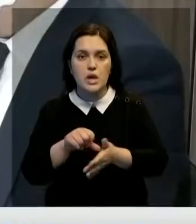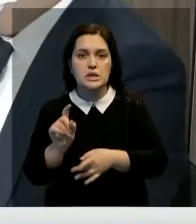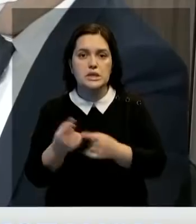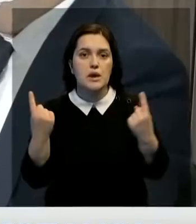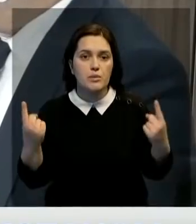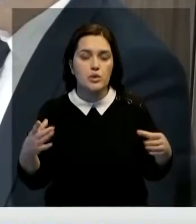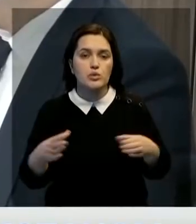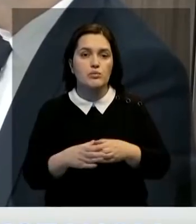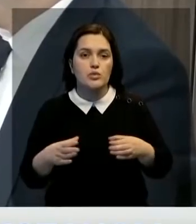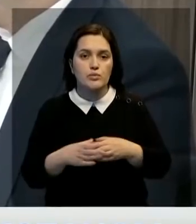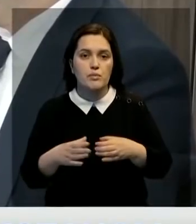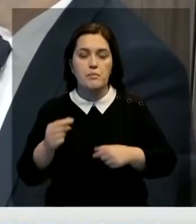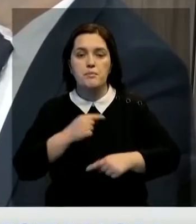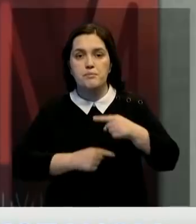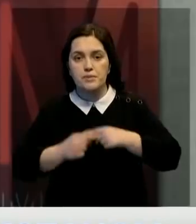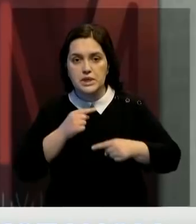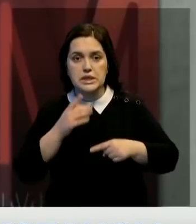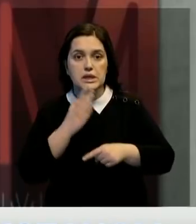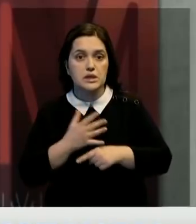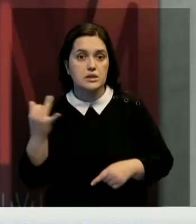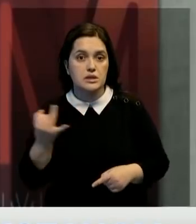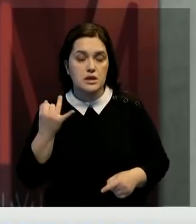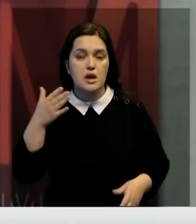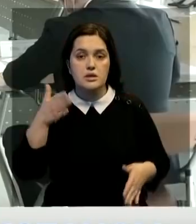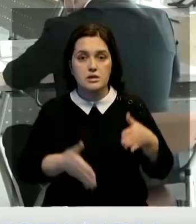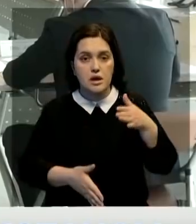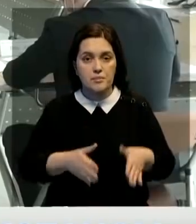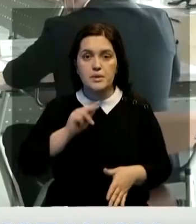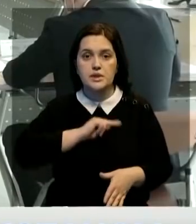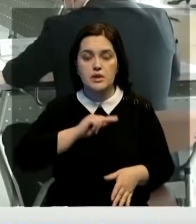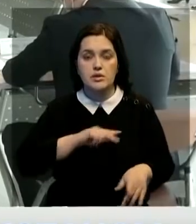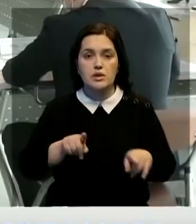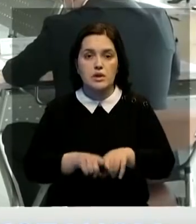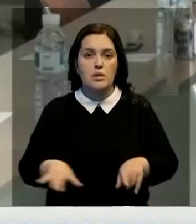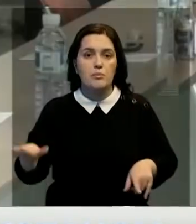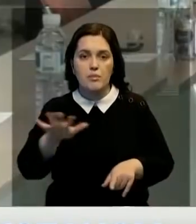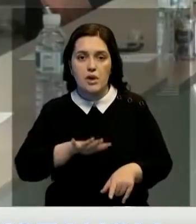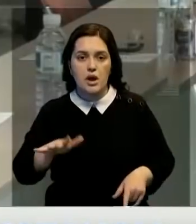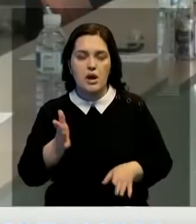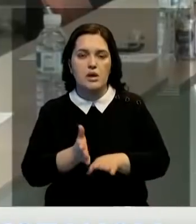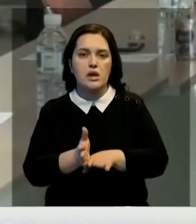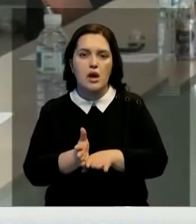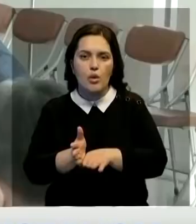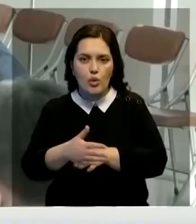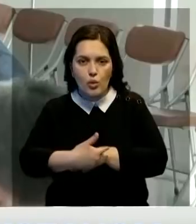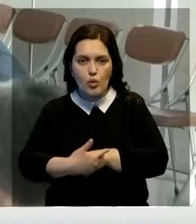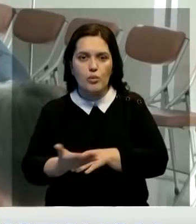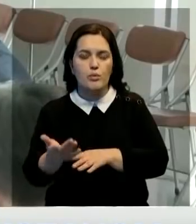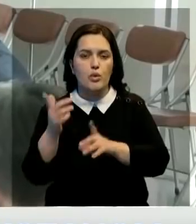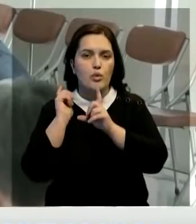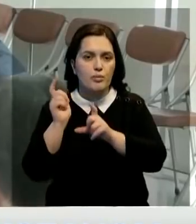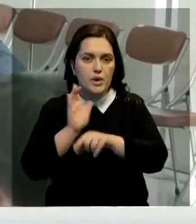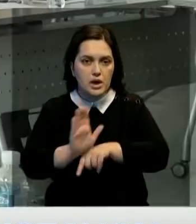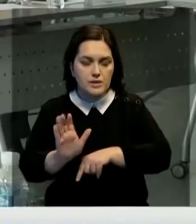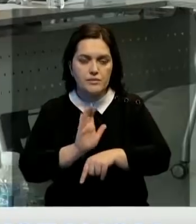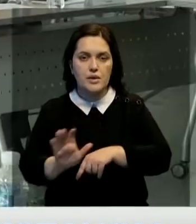столом с участием самых крупных компаний региона. Бизнесмены выразили заинтересованность в сотрудничестве в таких областях, как производство